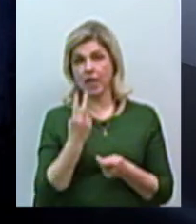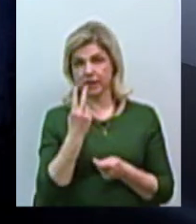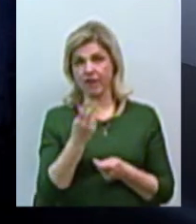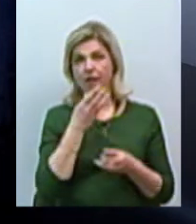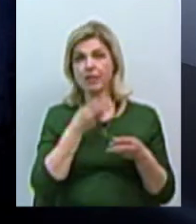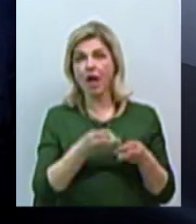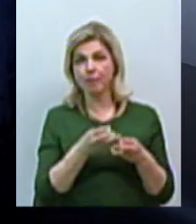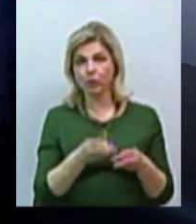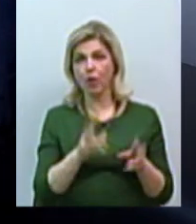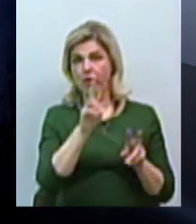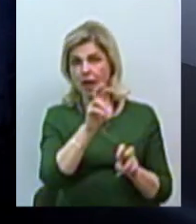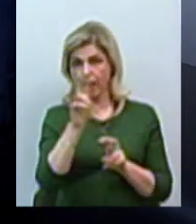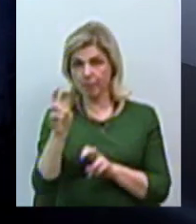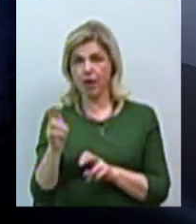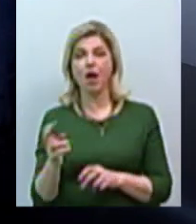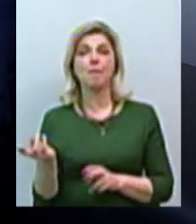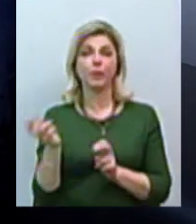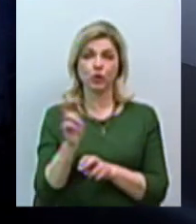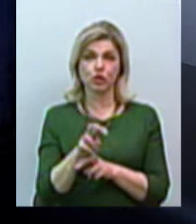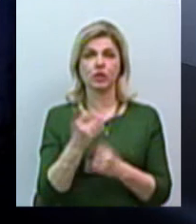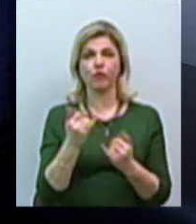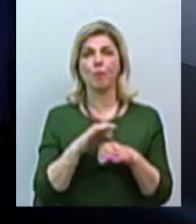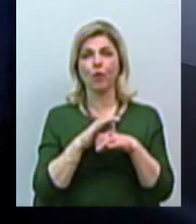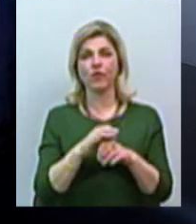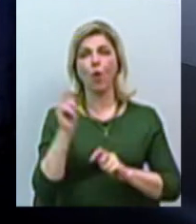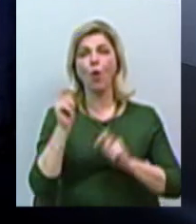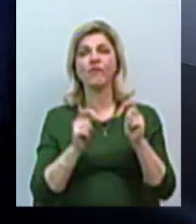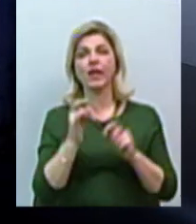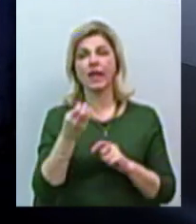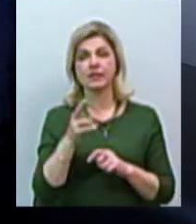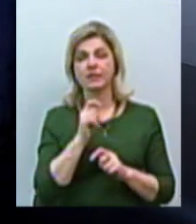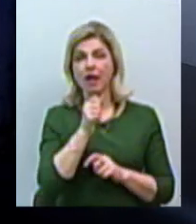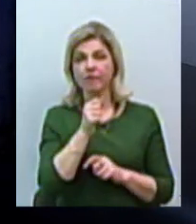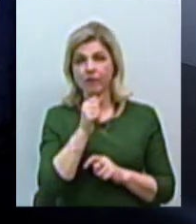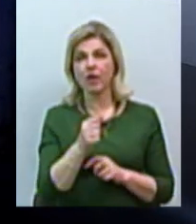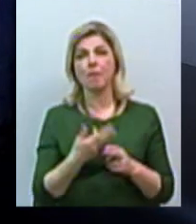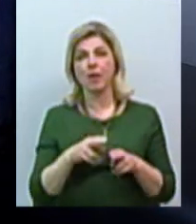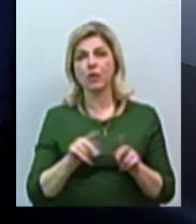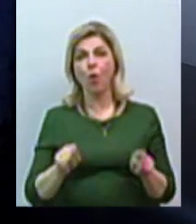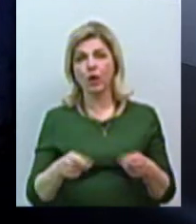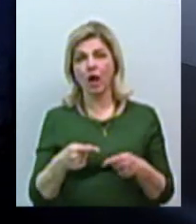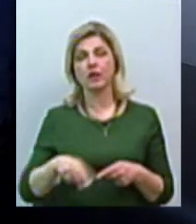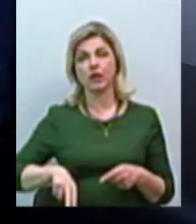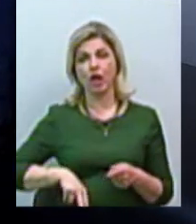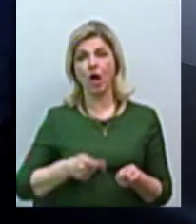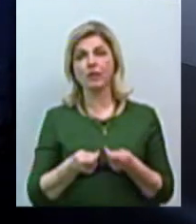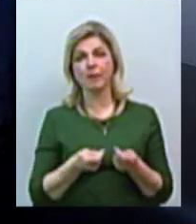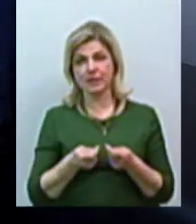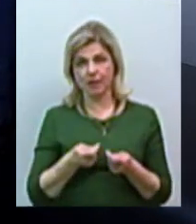Миколаєва провели прес-конференцію саме сьогодні, яку організувала обласна державна адміністрація. Заступник голови